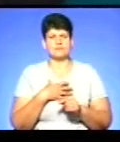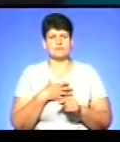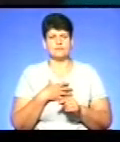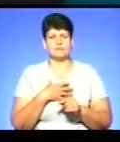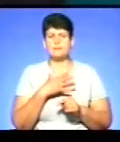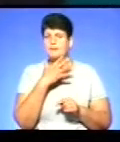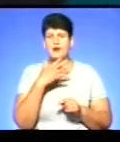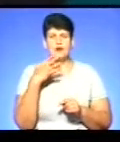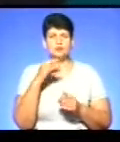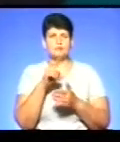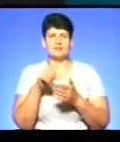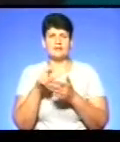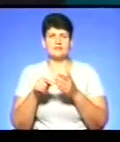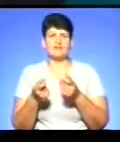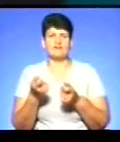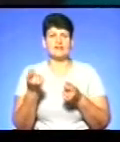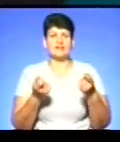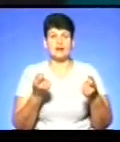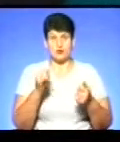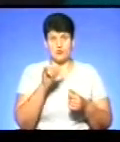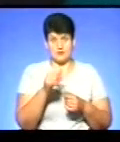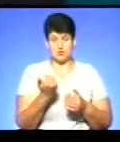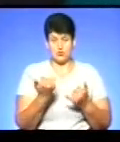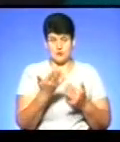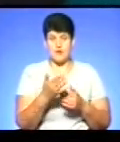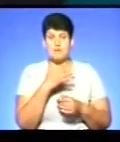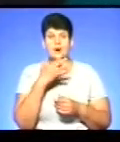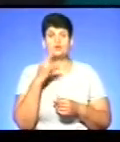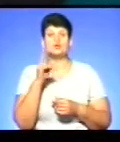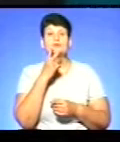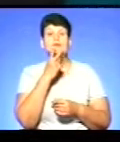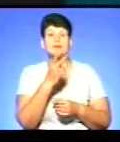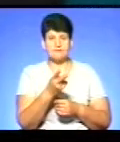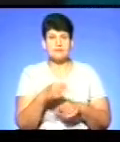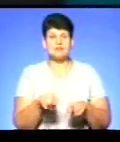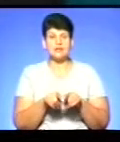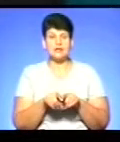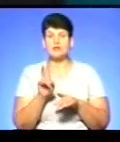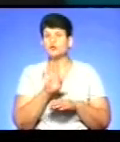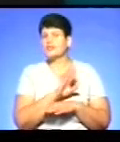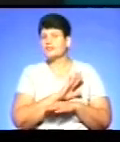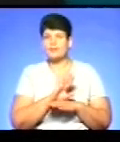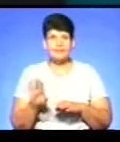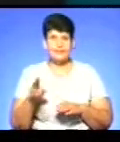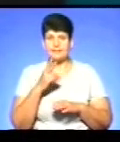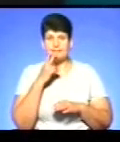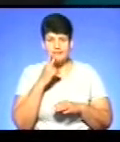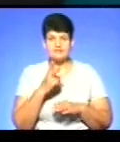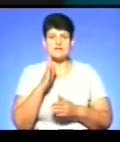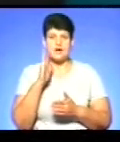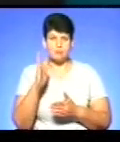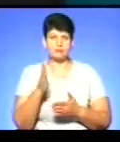Багато питань виникає, от зараз, у вас сьогодні, а я думаю, що багато і в тих, хто дивиться, і хто не дивиться, але буде мати